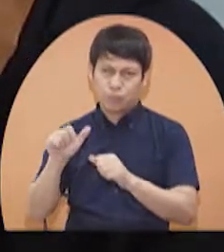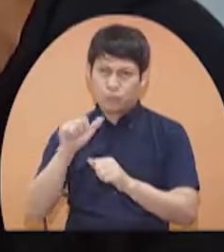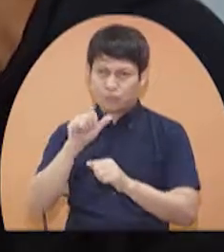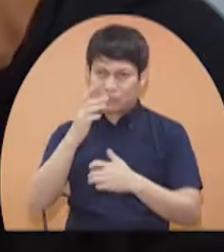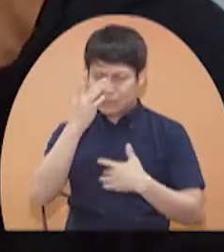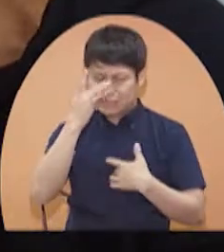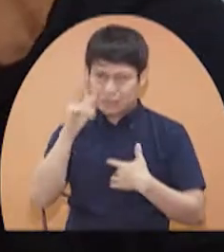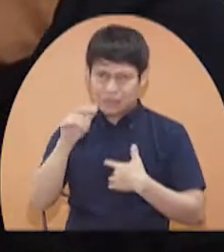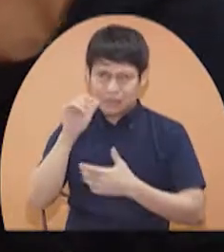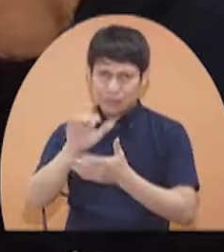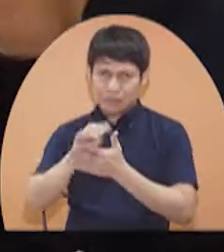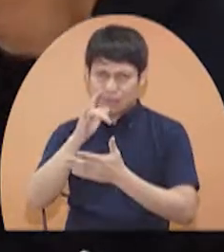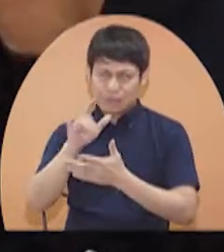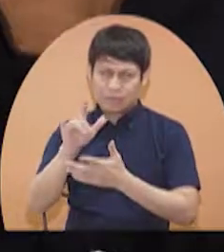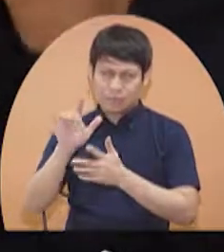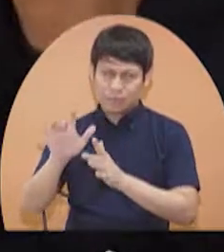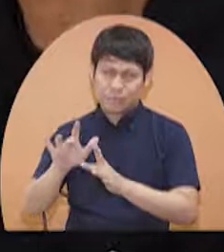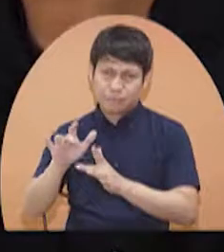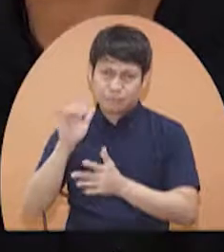magkakasakit.